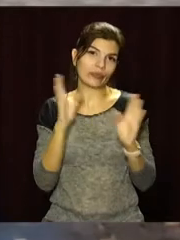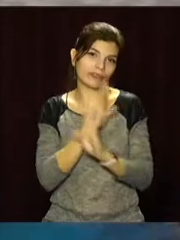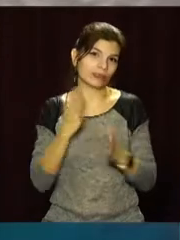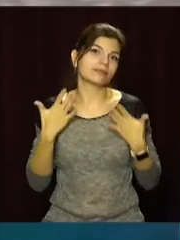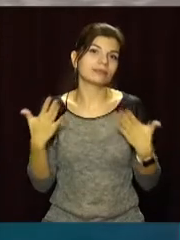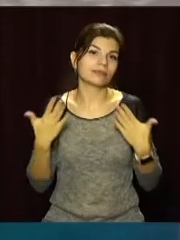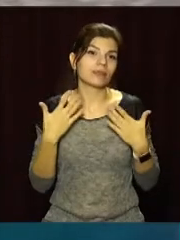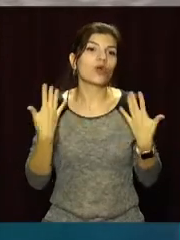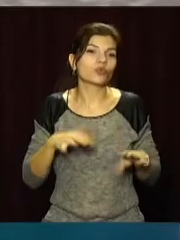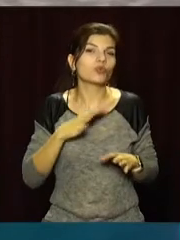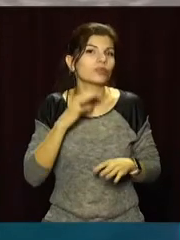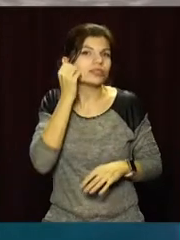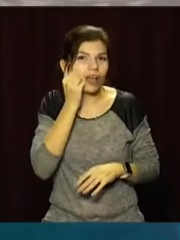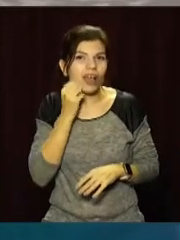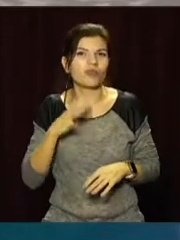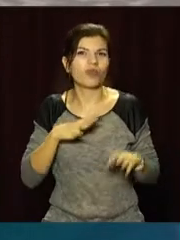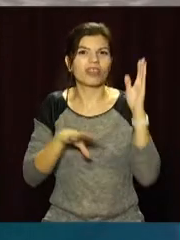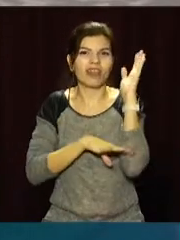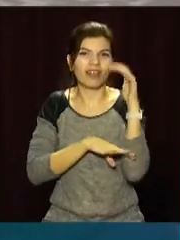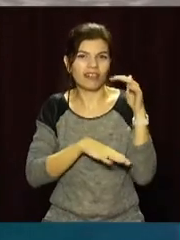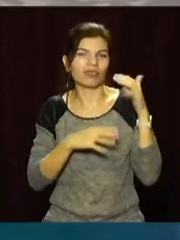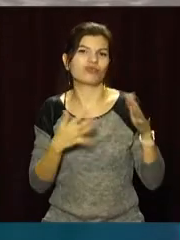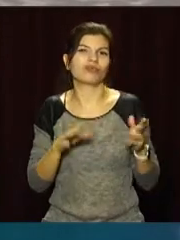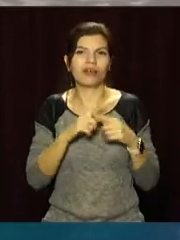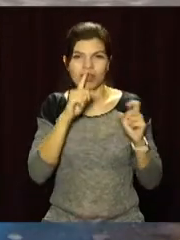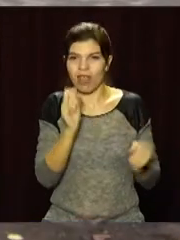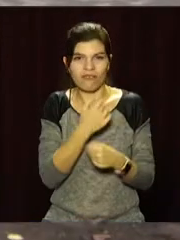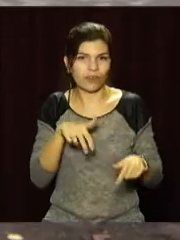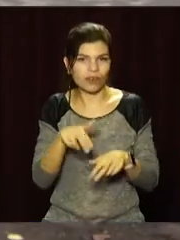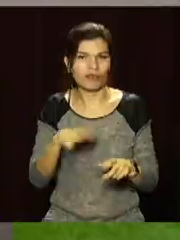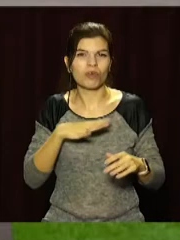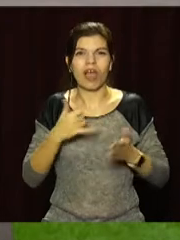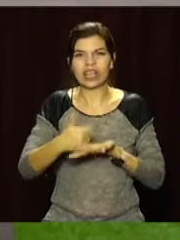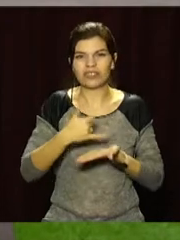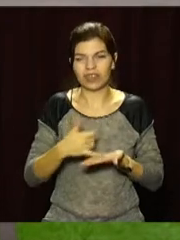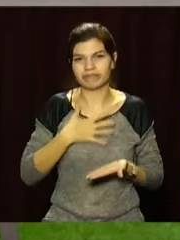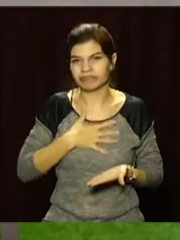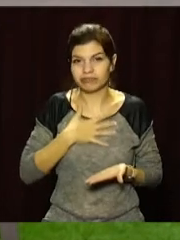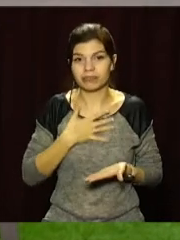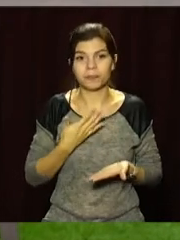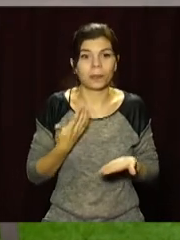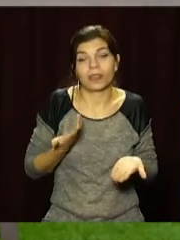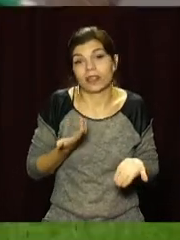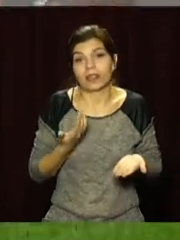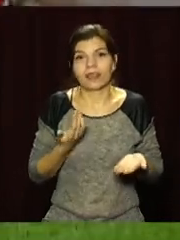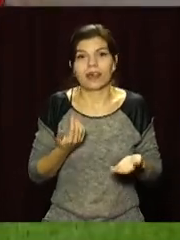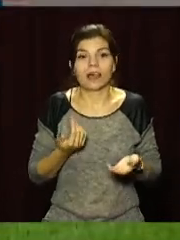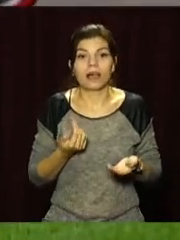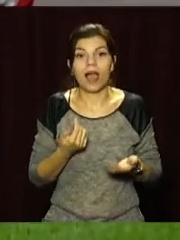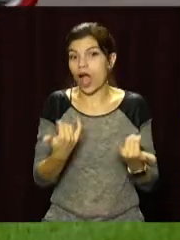он устарел, старі дерев'я, ходити було невозможно, вздыблений асфальт. Я не знаю, кому це не подобається.